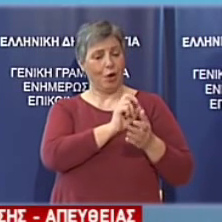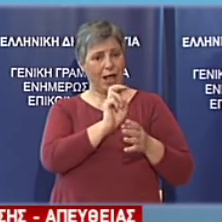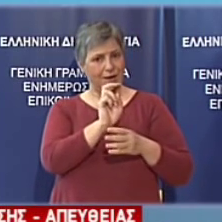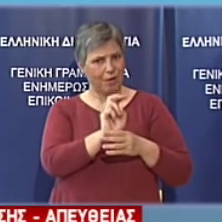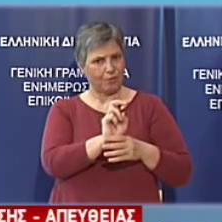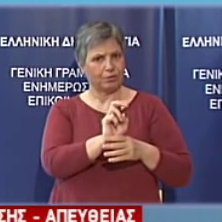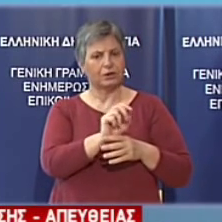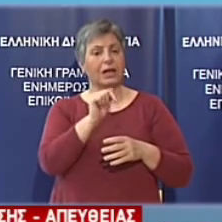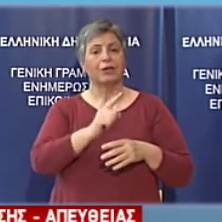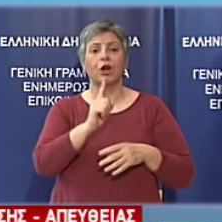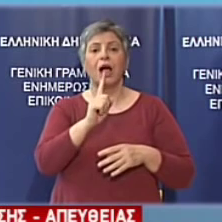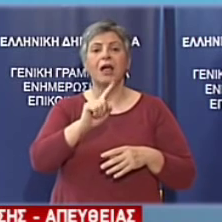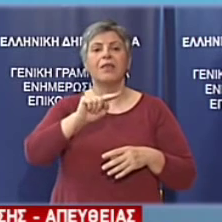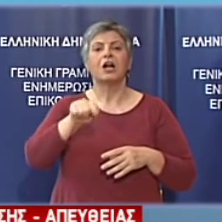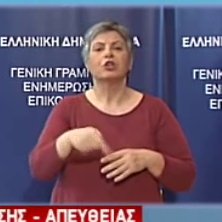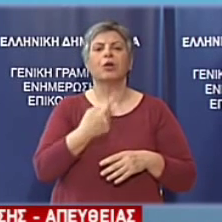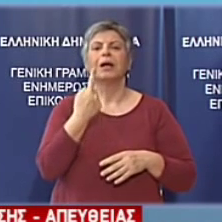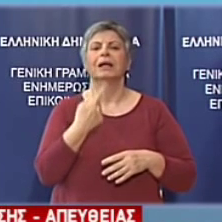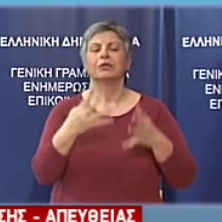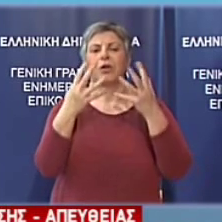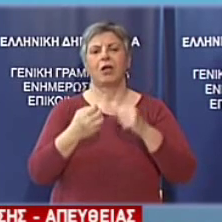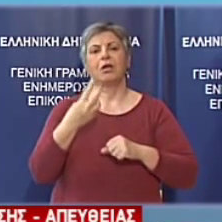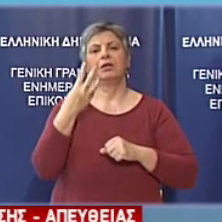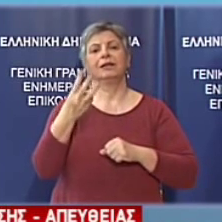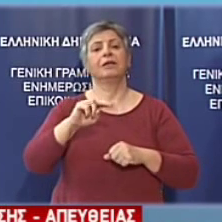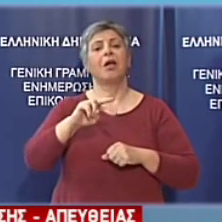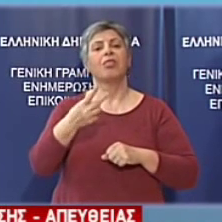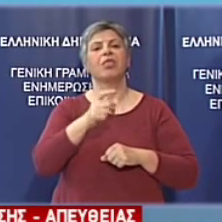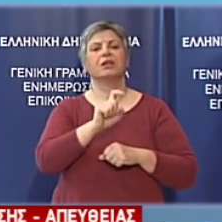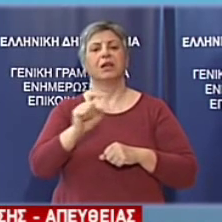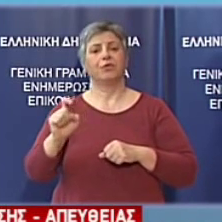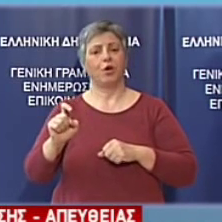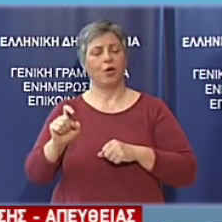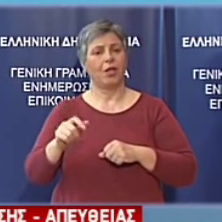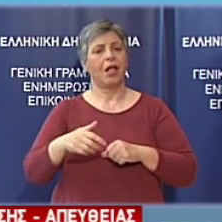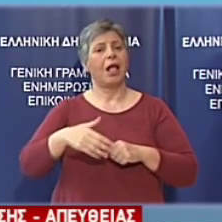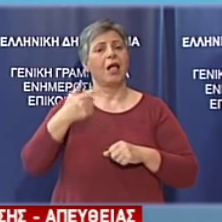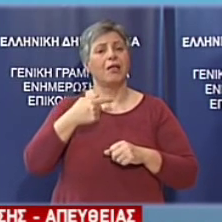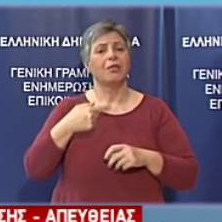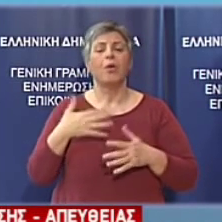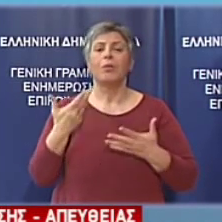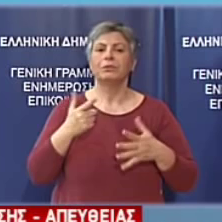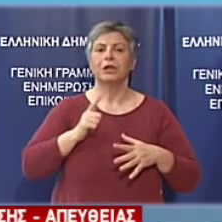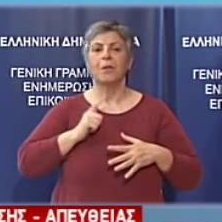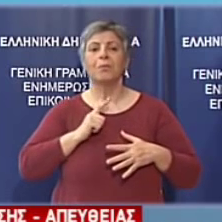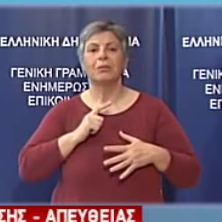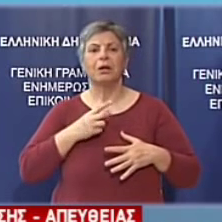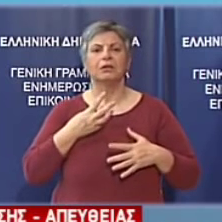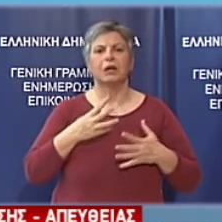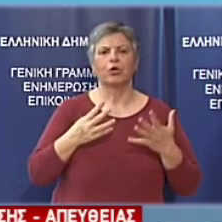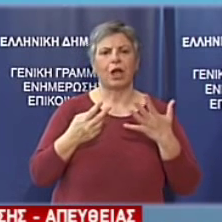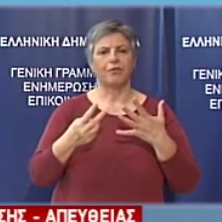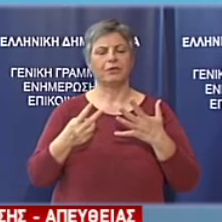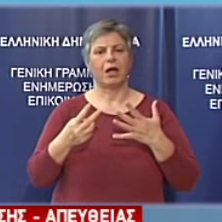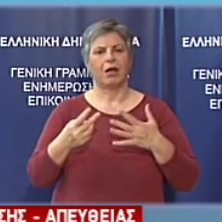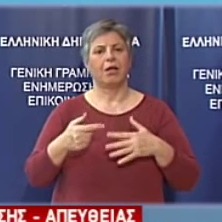είναι 1,193 δις ευρώ έναντι 307 εκατομμυρίων ευρώ που αναμενόταν. Τον